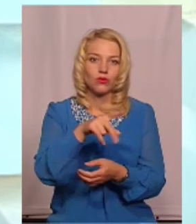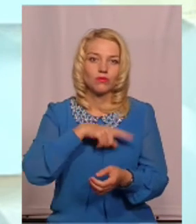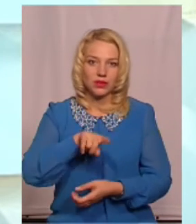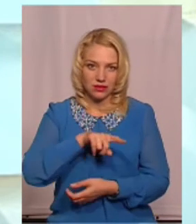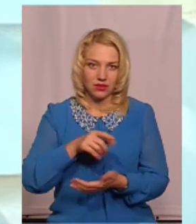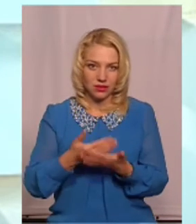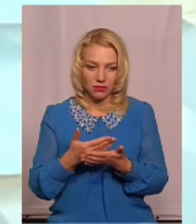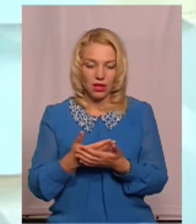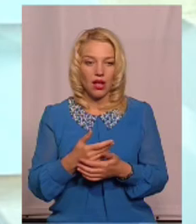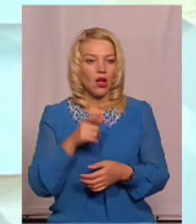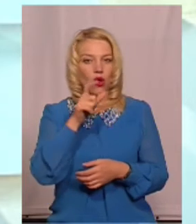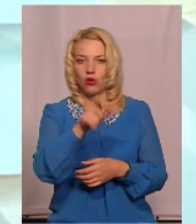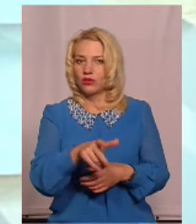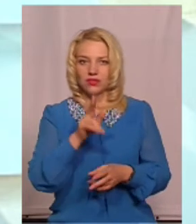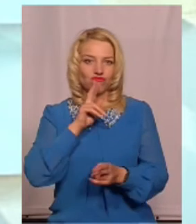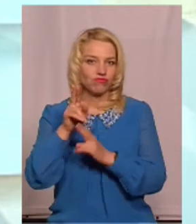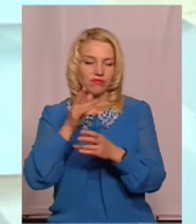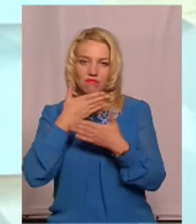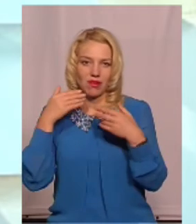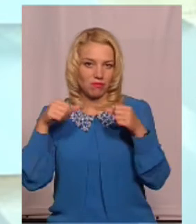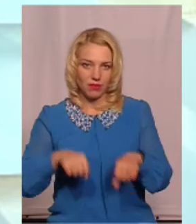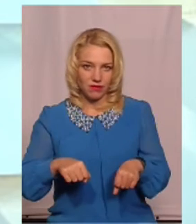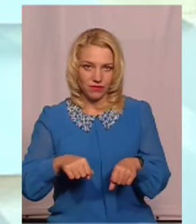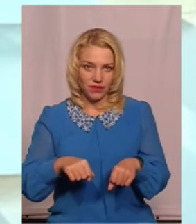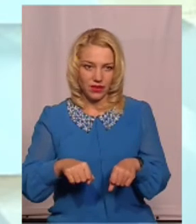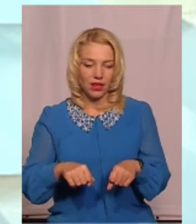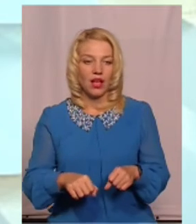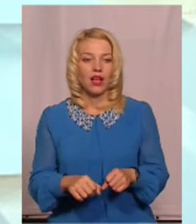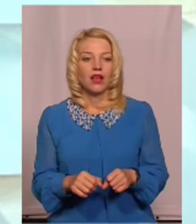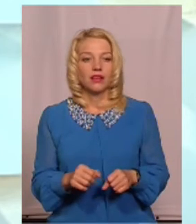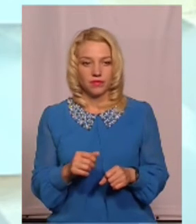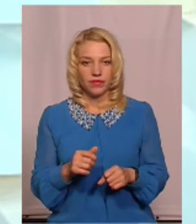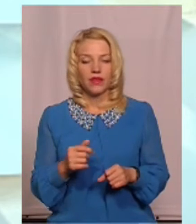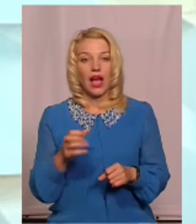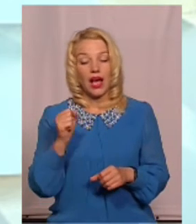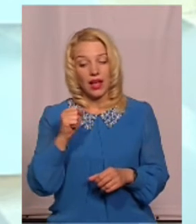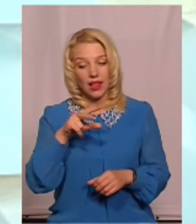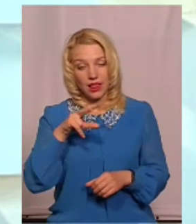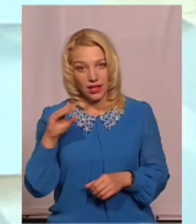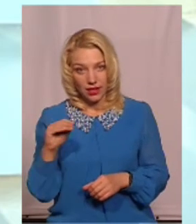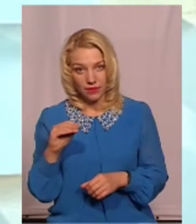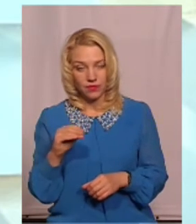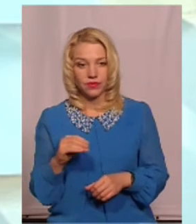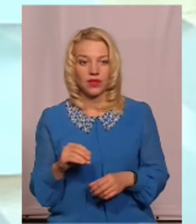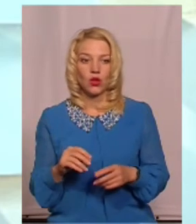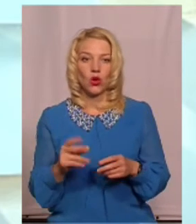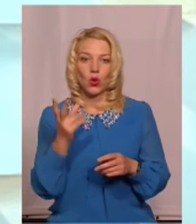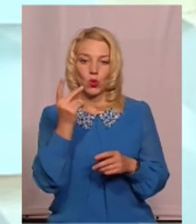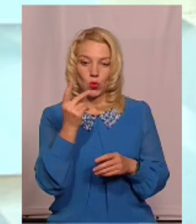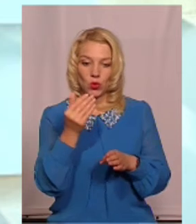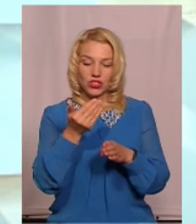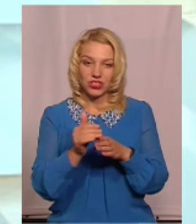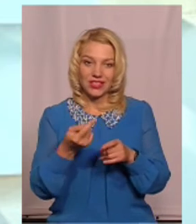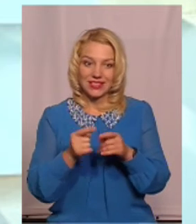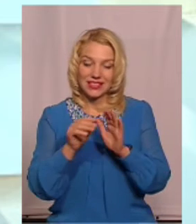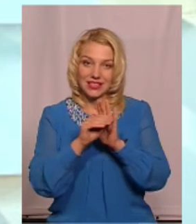права ніяк звернутися, однак, я маю на увазі, як поскаржитись, так? Так. Однак, друга частина цієї самої